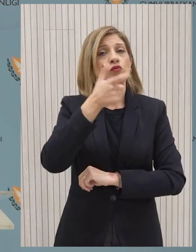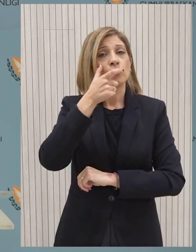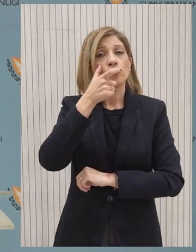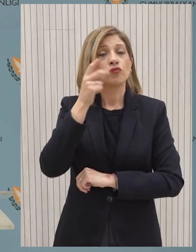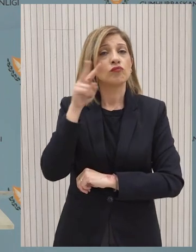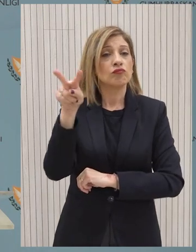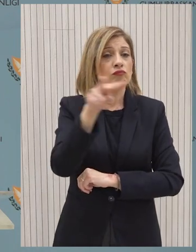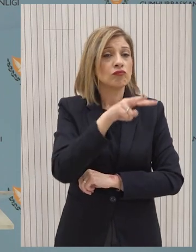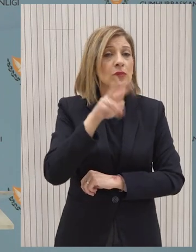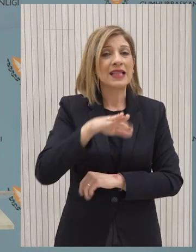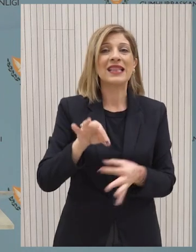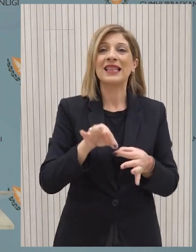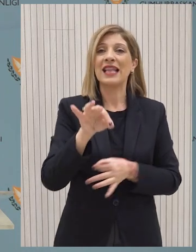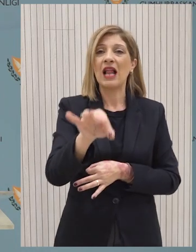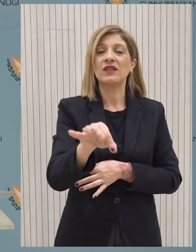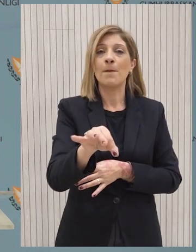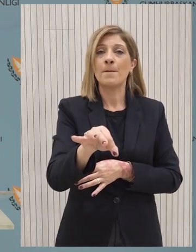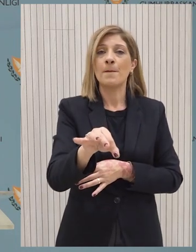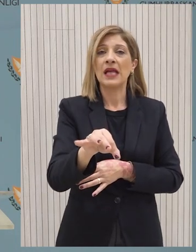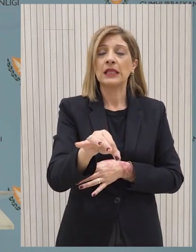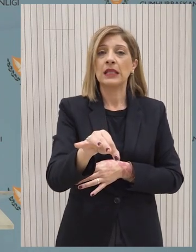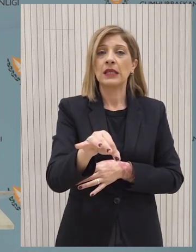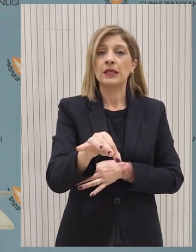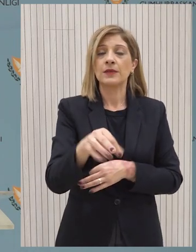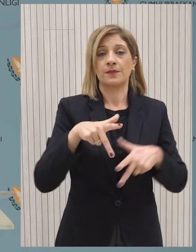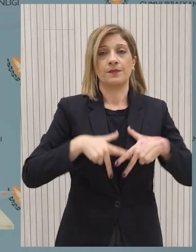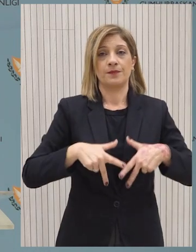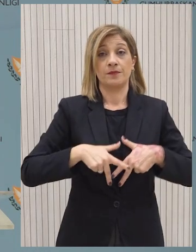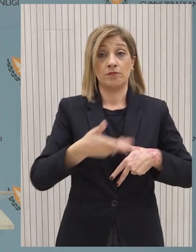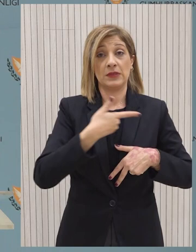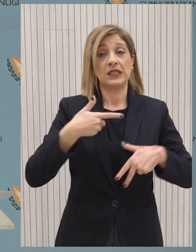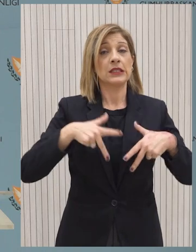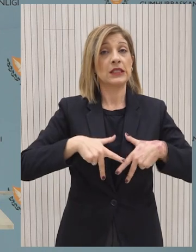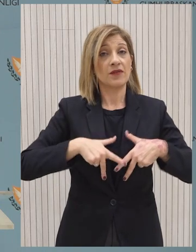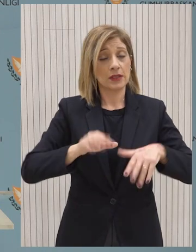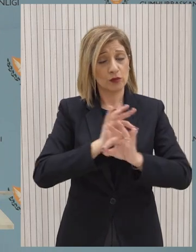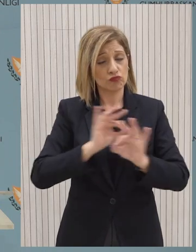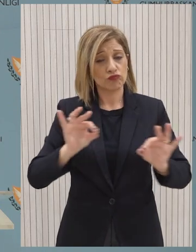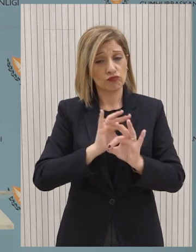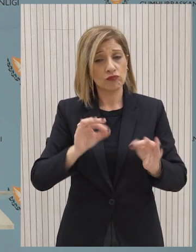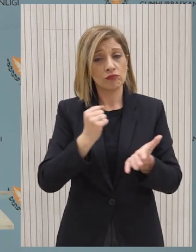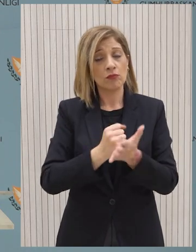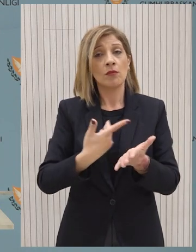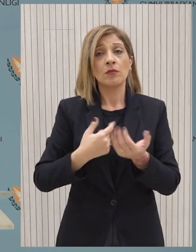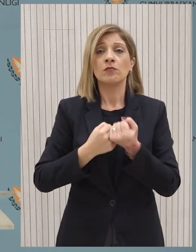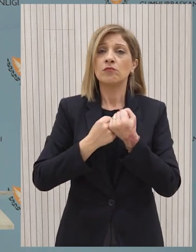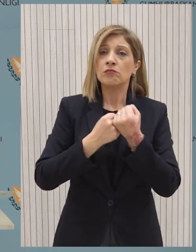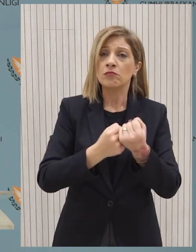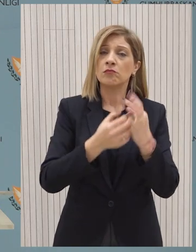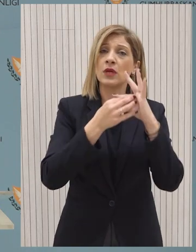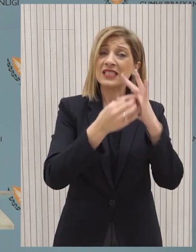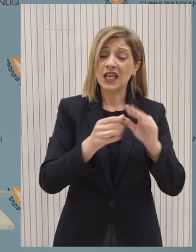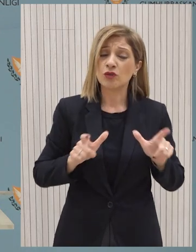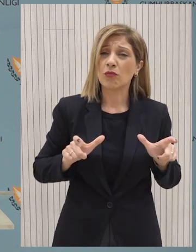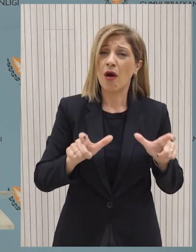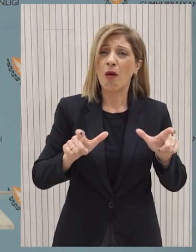υλοποίησης των τελευταίων μέτρων των μέτρων που η διακυβέρνησή μας έχει πάρει και εμείς θα συνεχίσουμε να θωρακίζουμε ακόμη